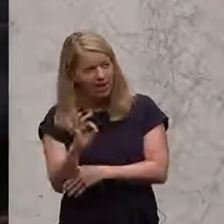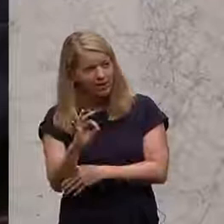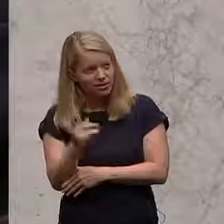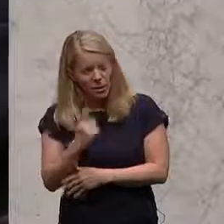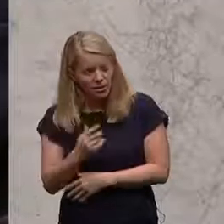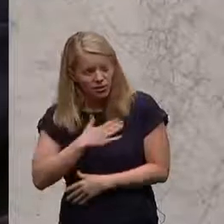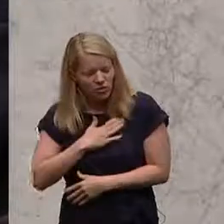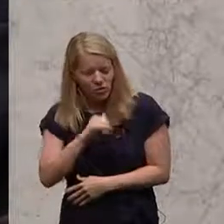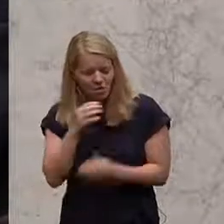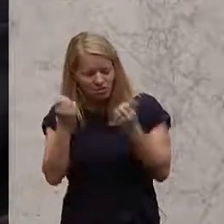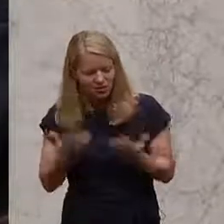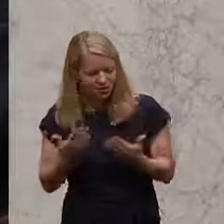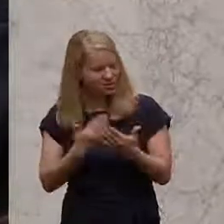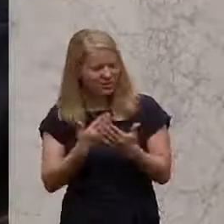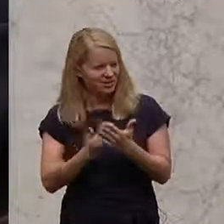nachvollziehbar.